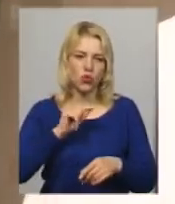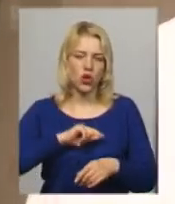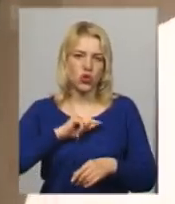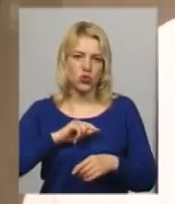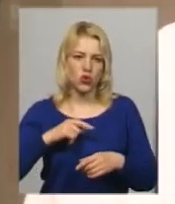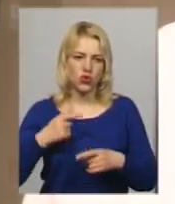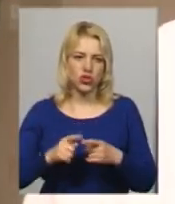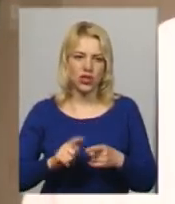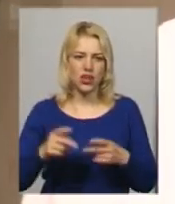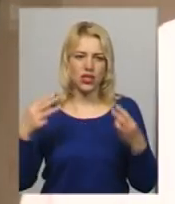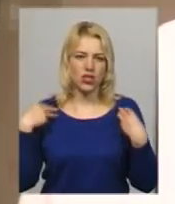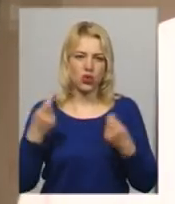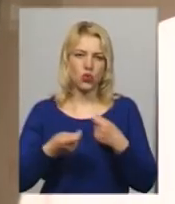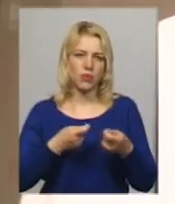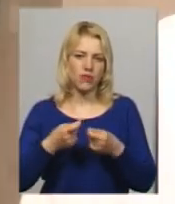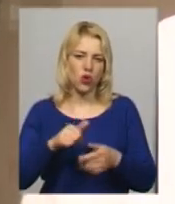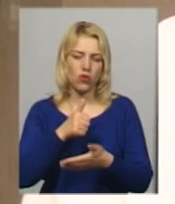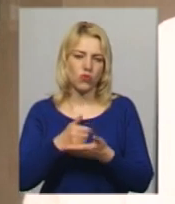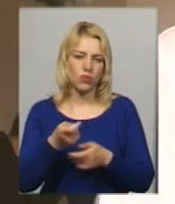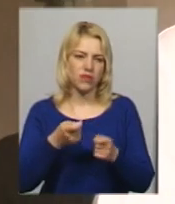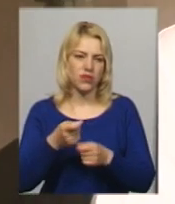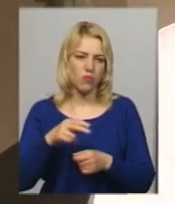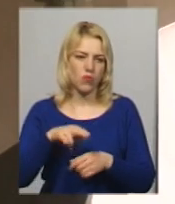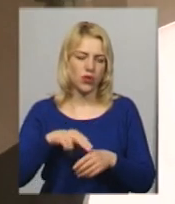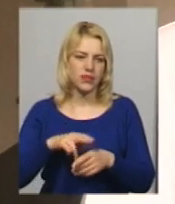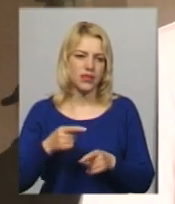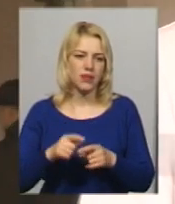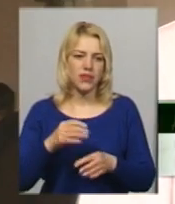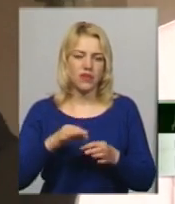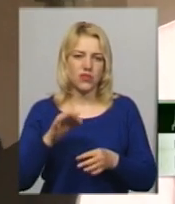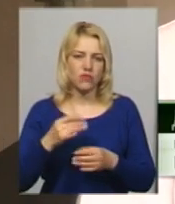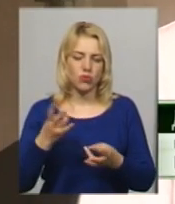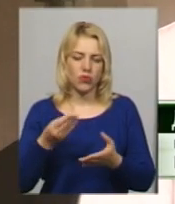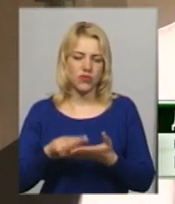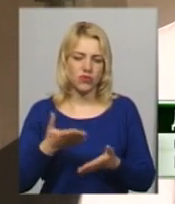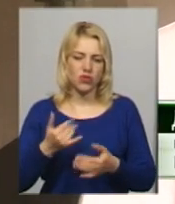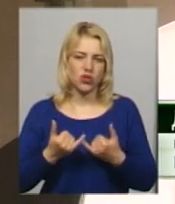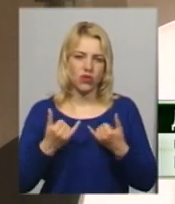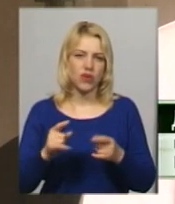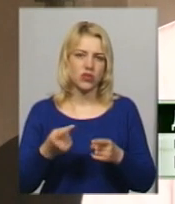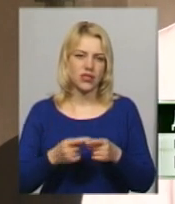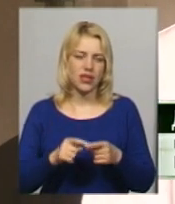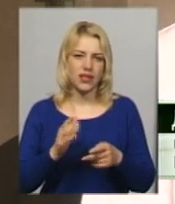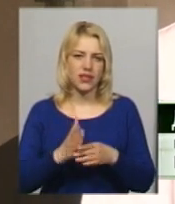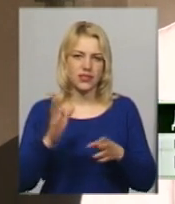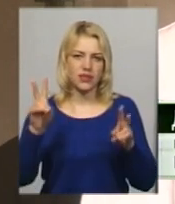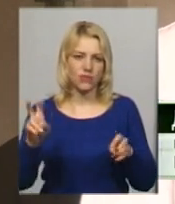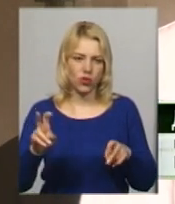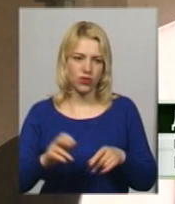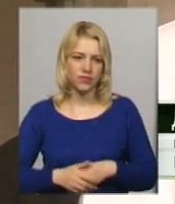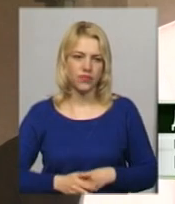превентивної діяльності головного управління нацполіції в області. Вишиванку ми маємо цінувати, шанувати, тому що це є символ. І